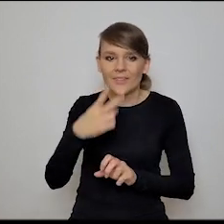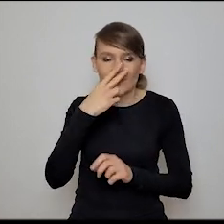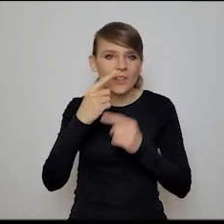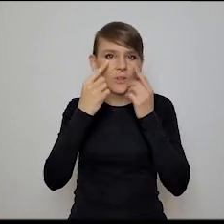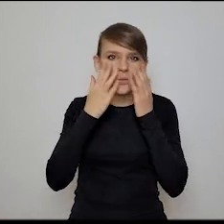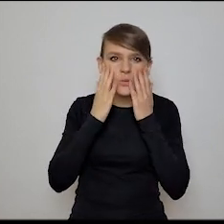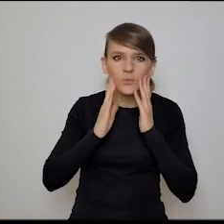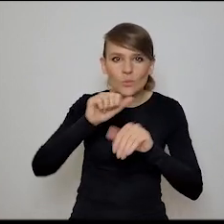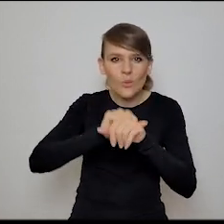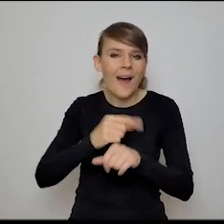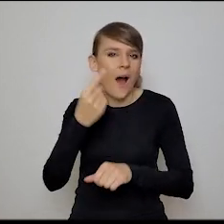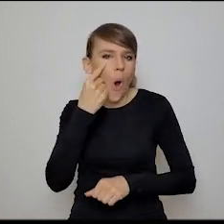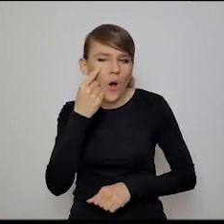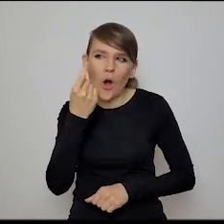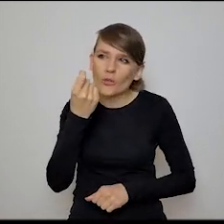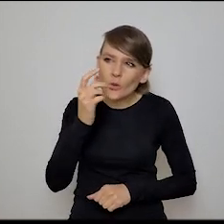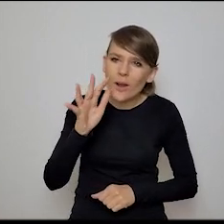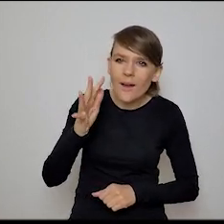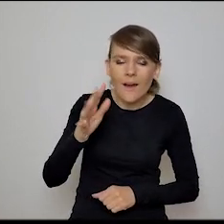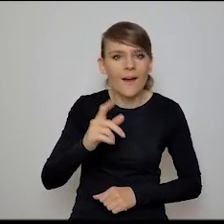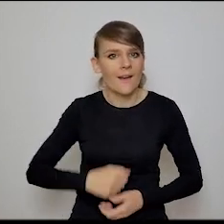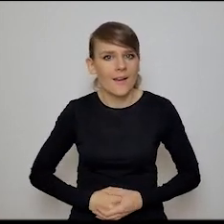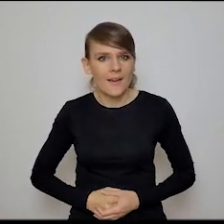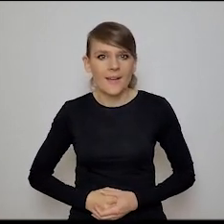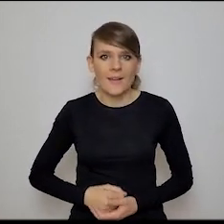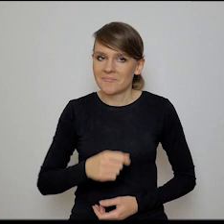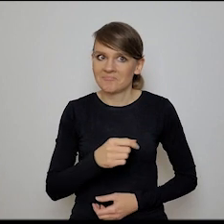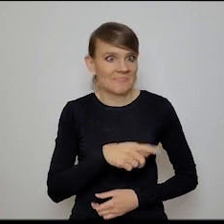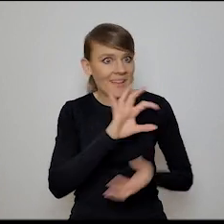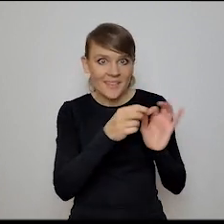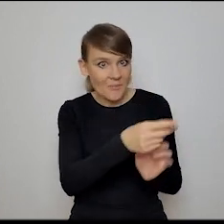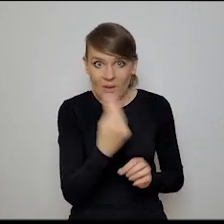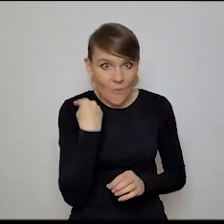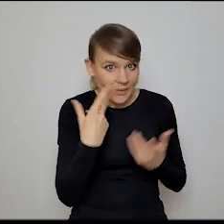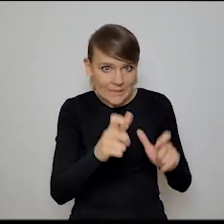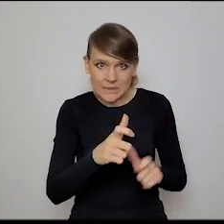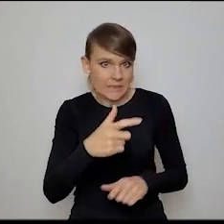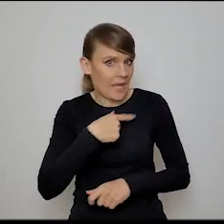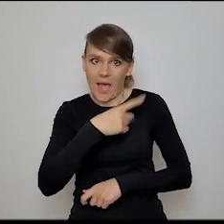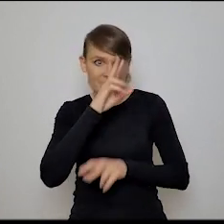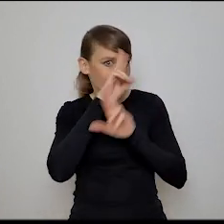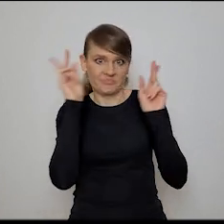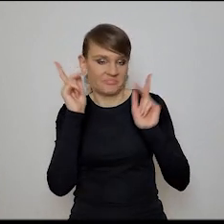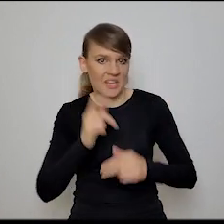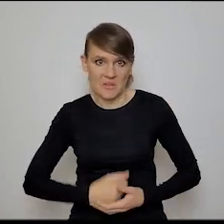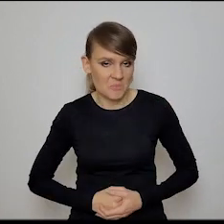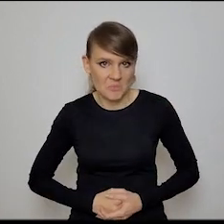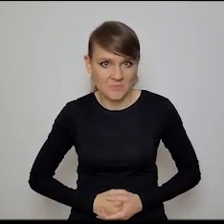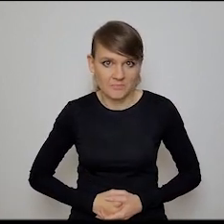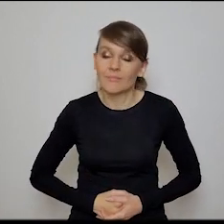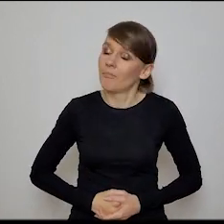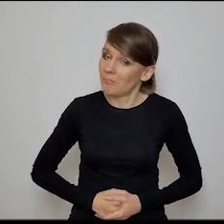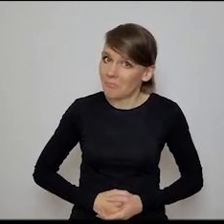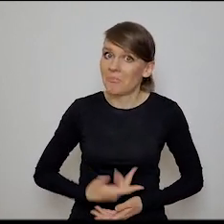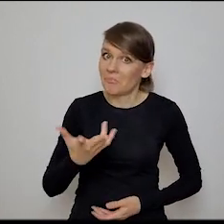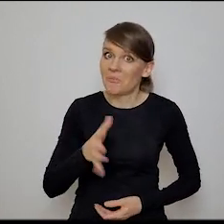no oko jest może trochę jeszcze niedopracowane, ale ogólnie... No, bez kontekstu życiu bym się nie połapał, no. Nie połapałbyś się. No dobra,